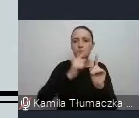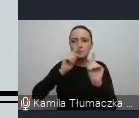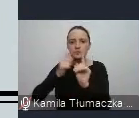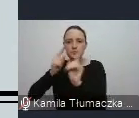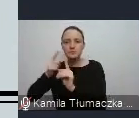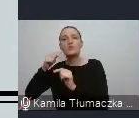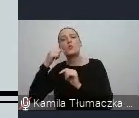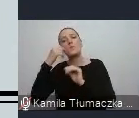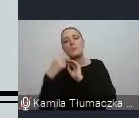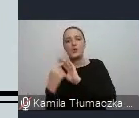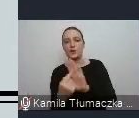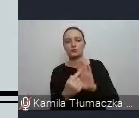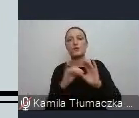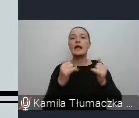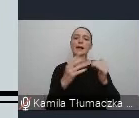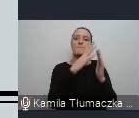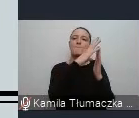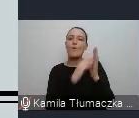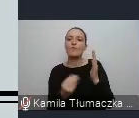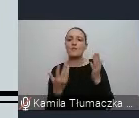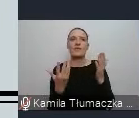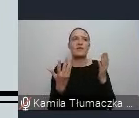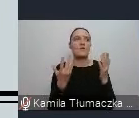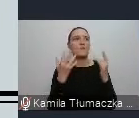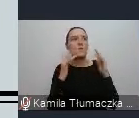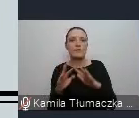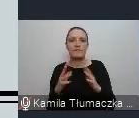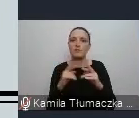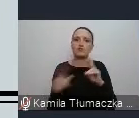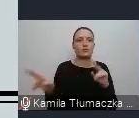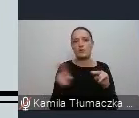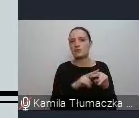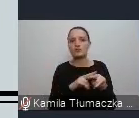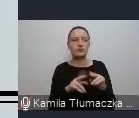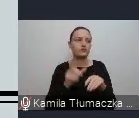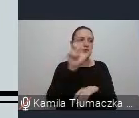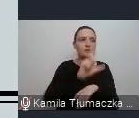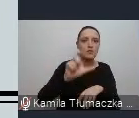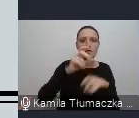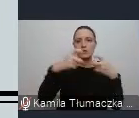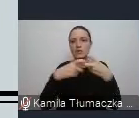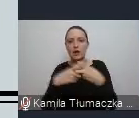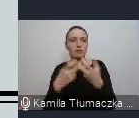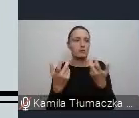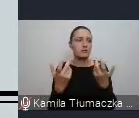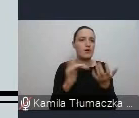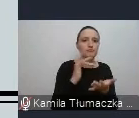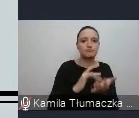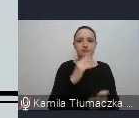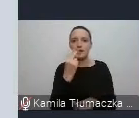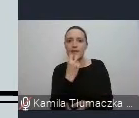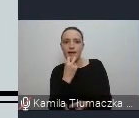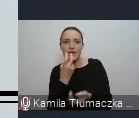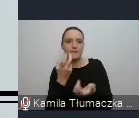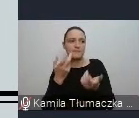powiem, jak te modele wpływają na różnego rodzaju narzędzia, cybernarzędzia i e-narzędzia, które